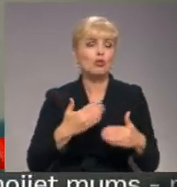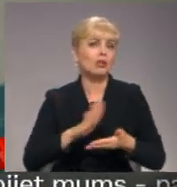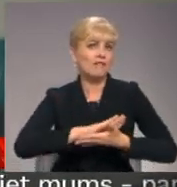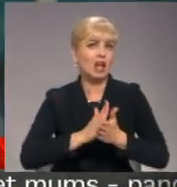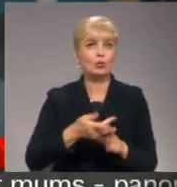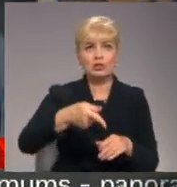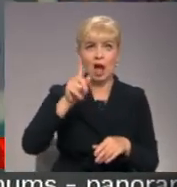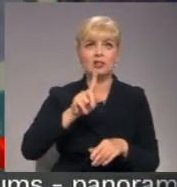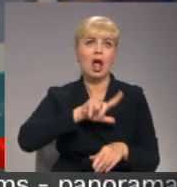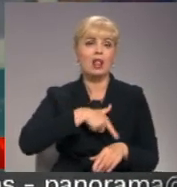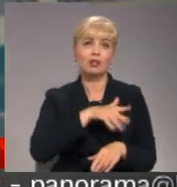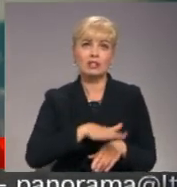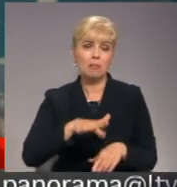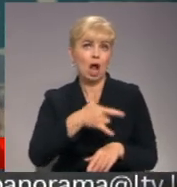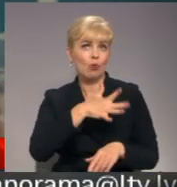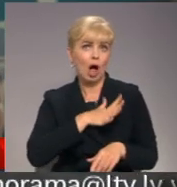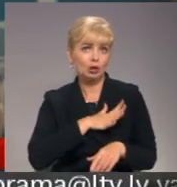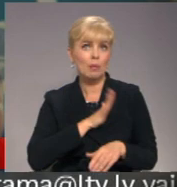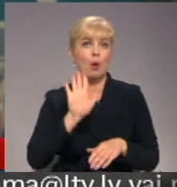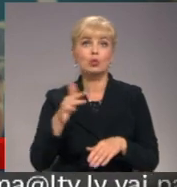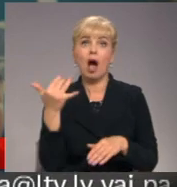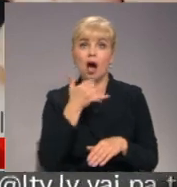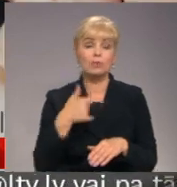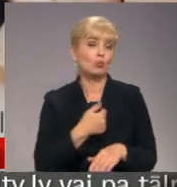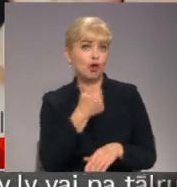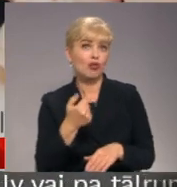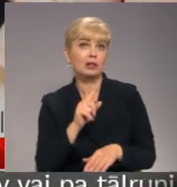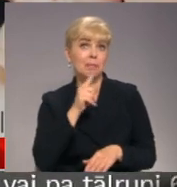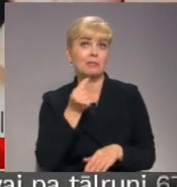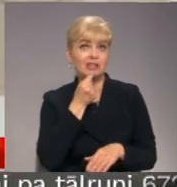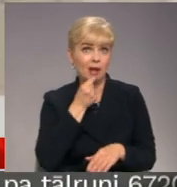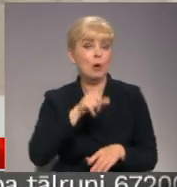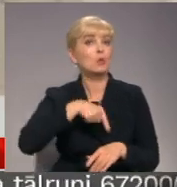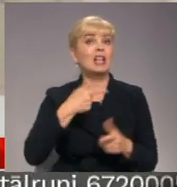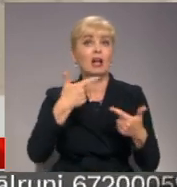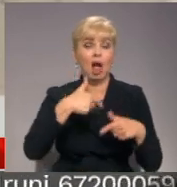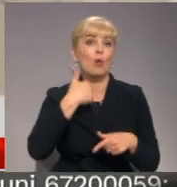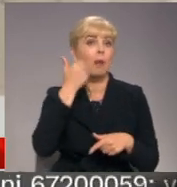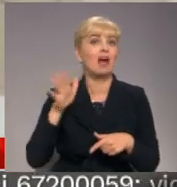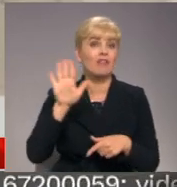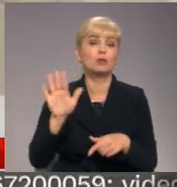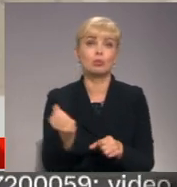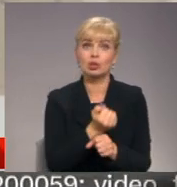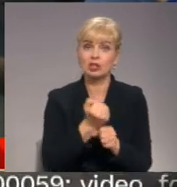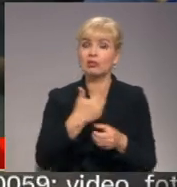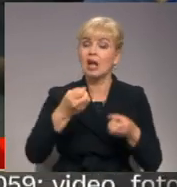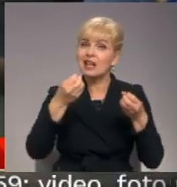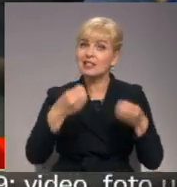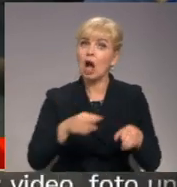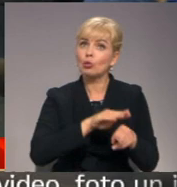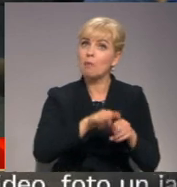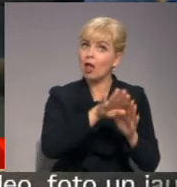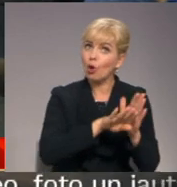uz ārvalstīm no šā gada 1. septembra. Uz tik ilgu laiku, kamēr valsts būs izstrādājusi skaidru metodiku, kā noteikti, kas ir